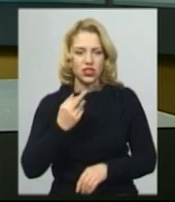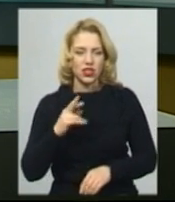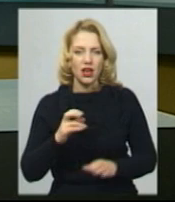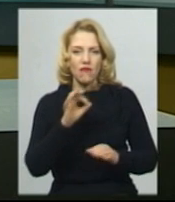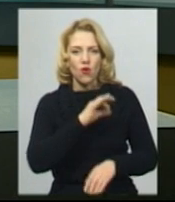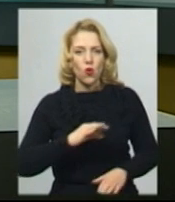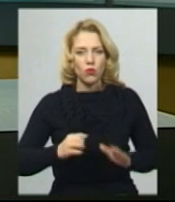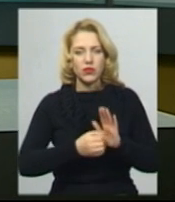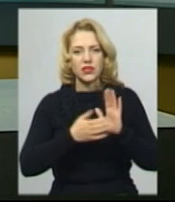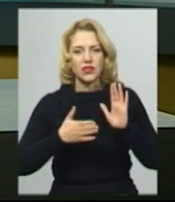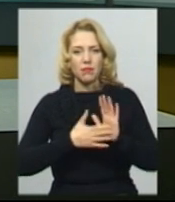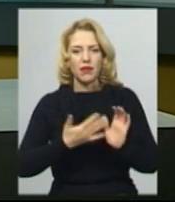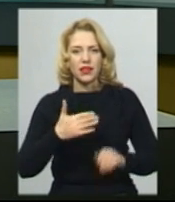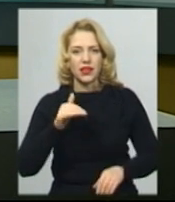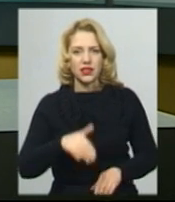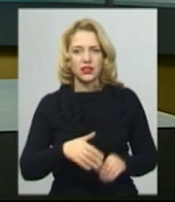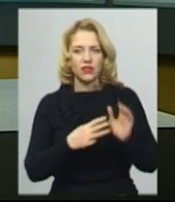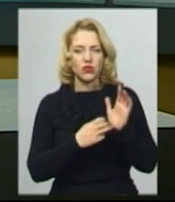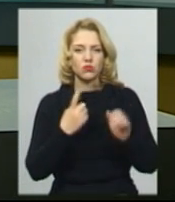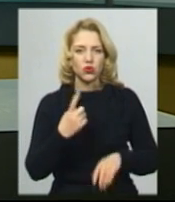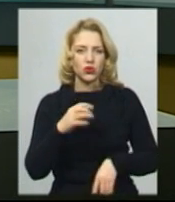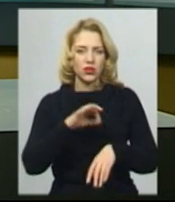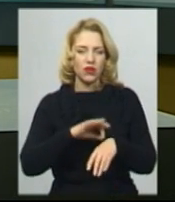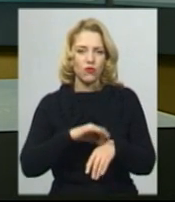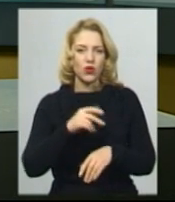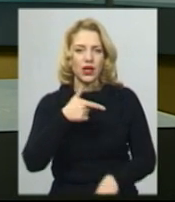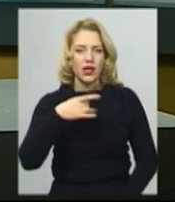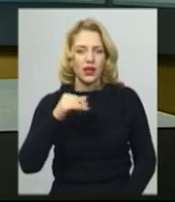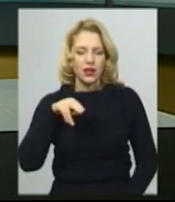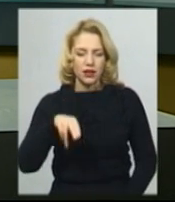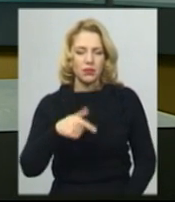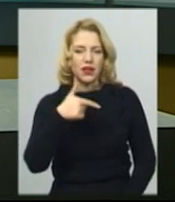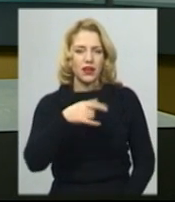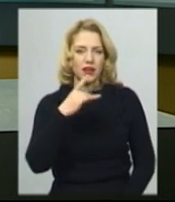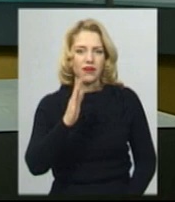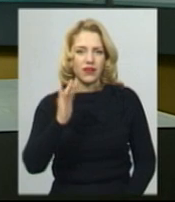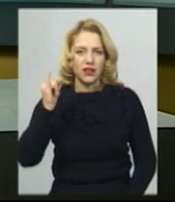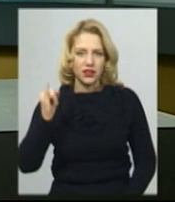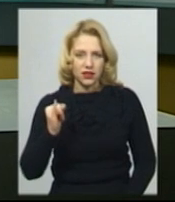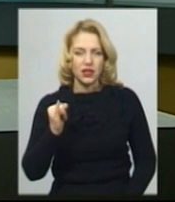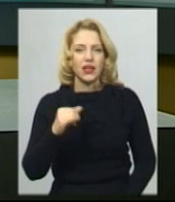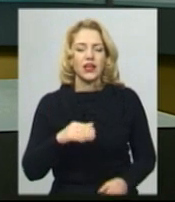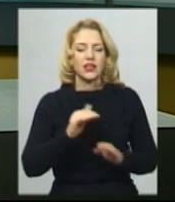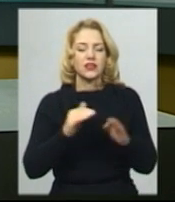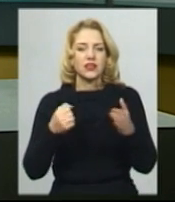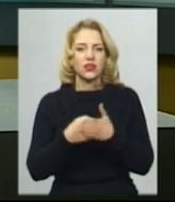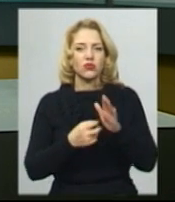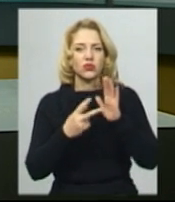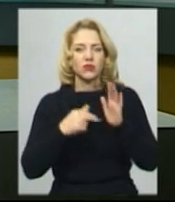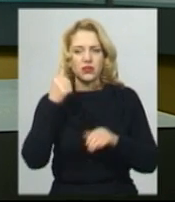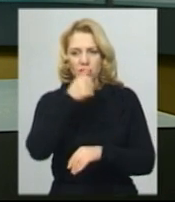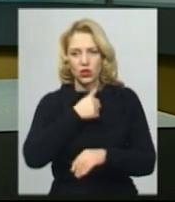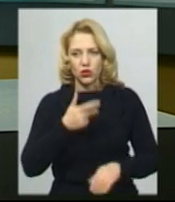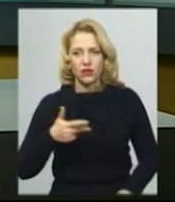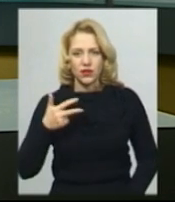зареєстровано 5801 хворих на гриб та гострі респіраторні інфекції. Діти до 17 років –